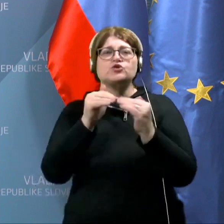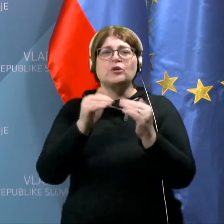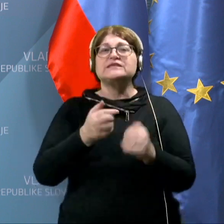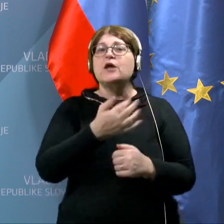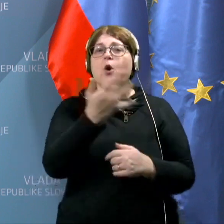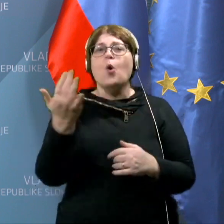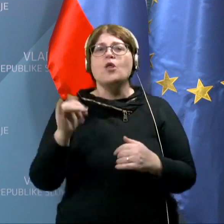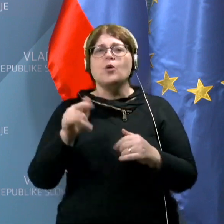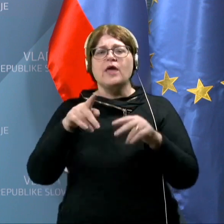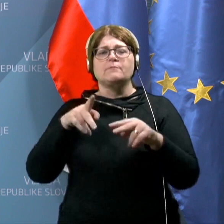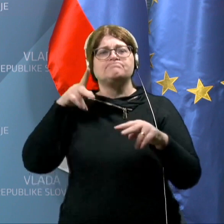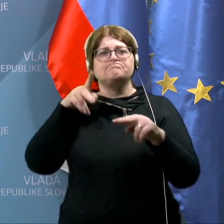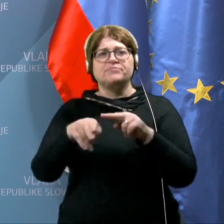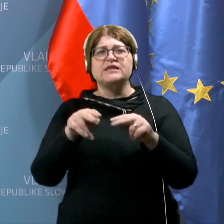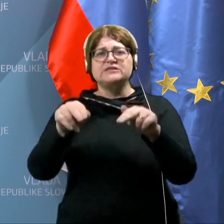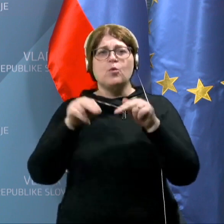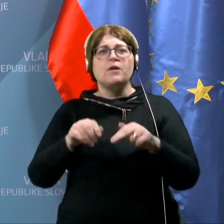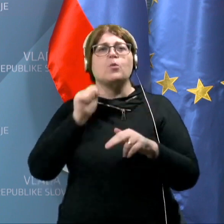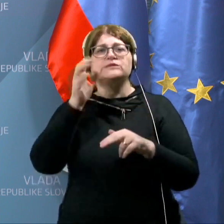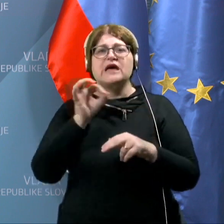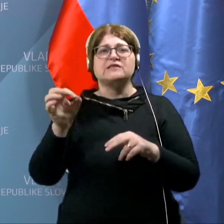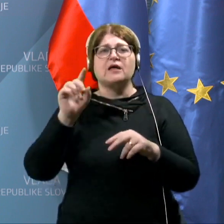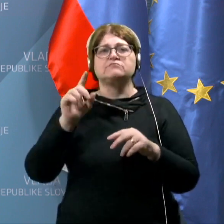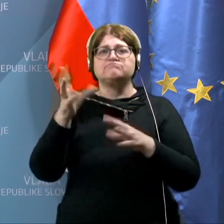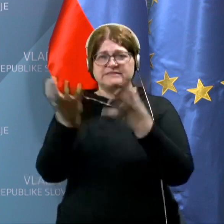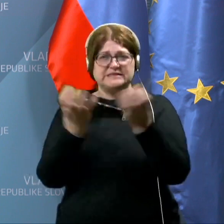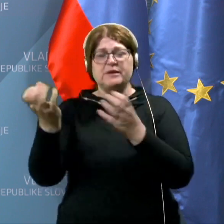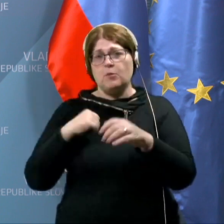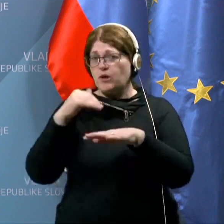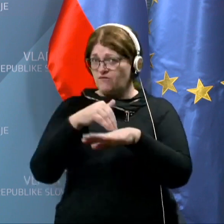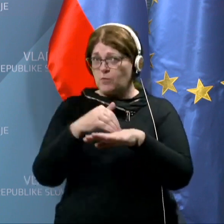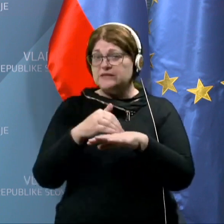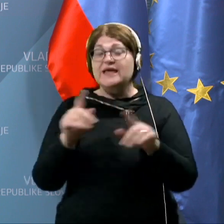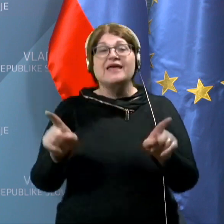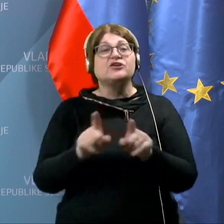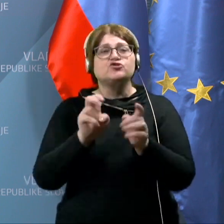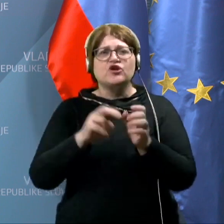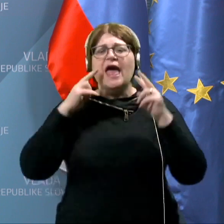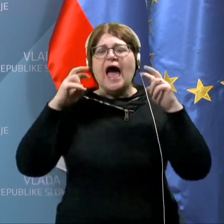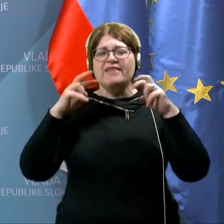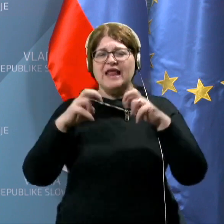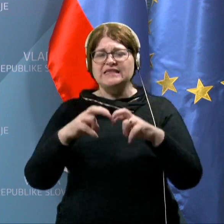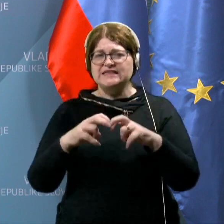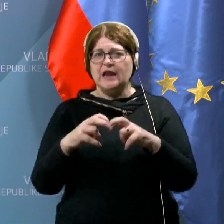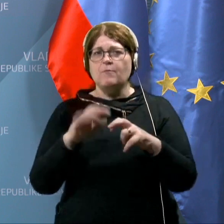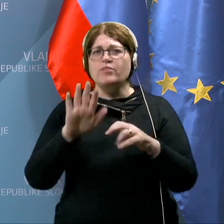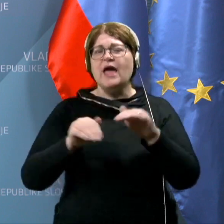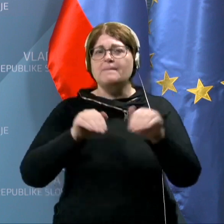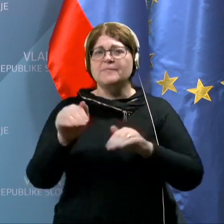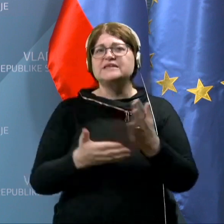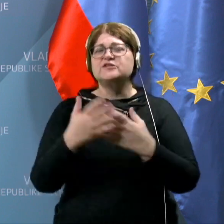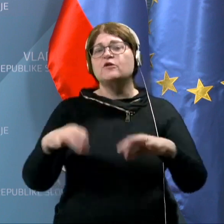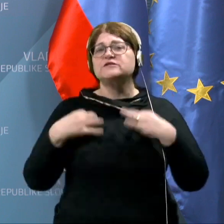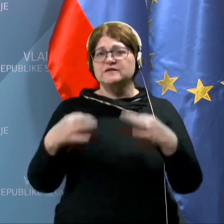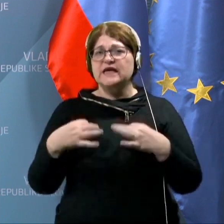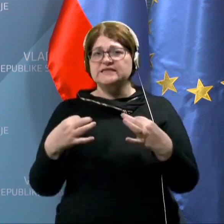koliko jih je preklicalo v mik, seveda dnevno zbiramo, tako da jih še analiziramo na Ministrstvu za